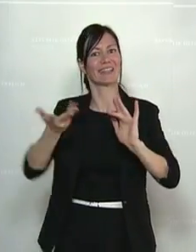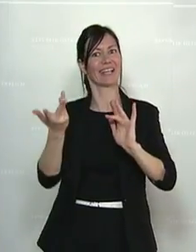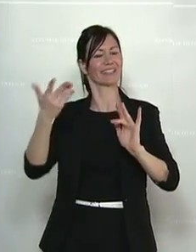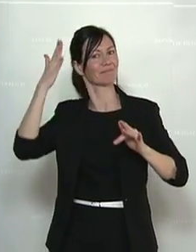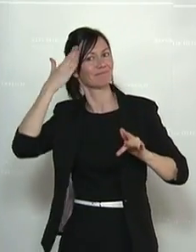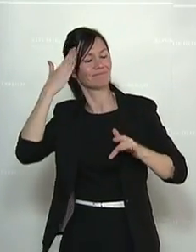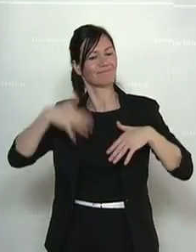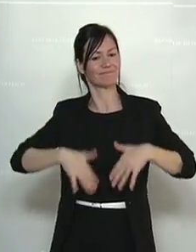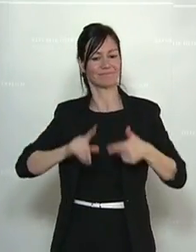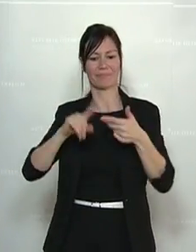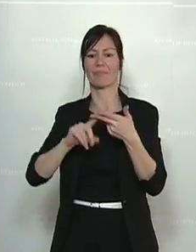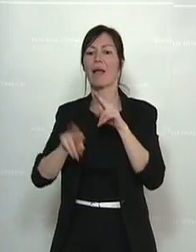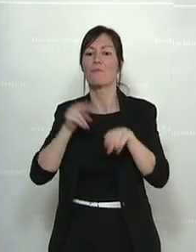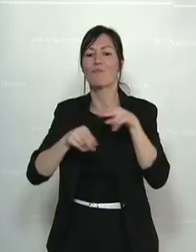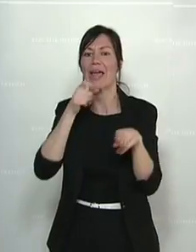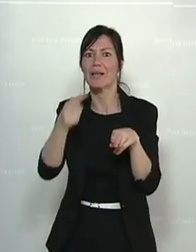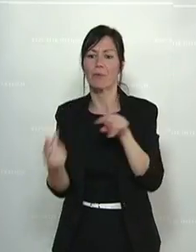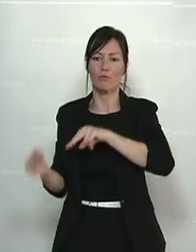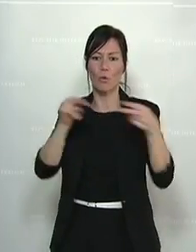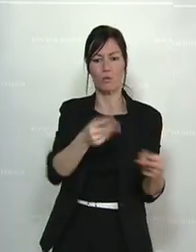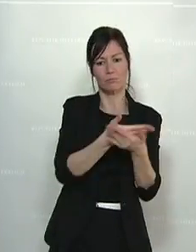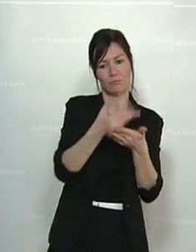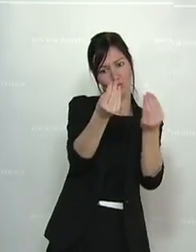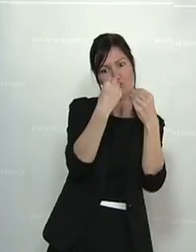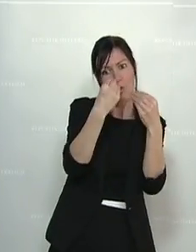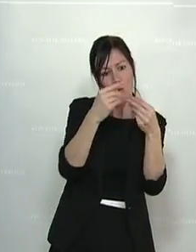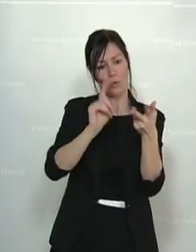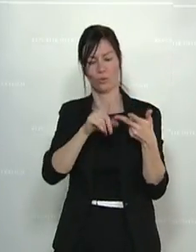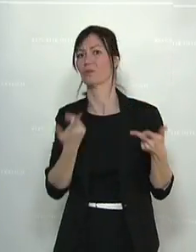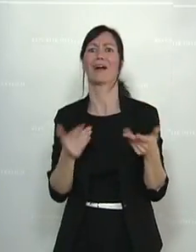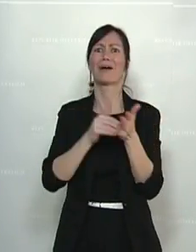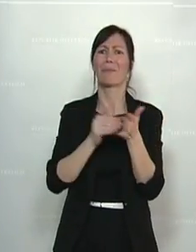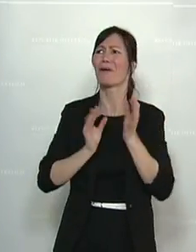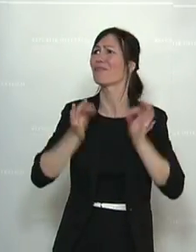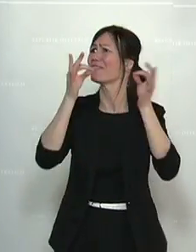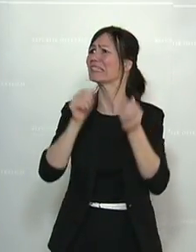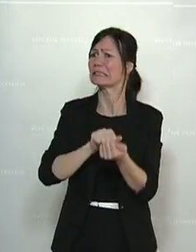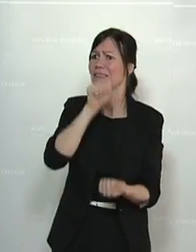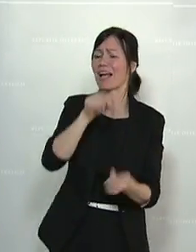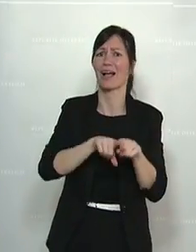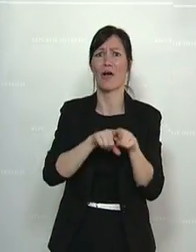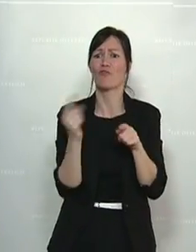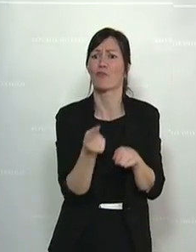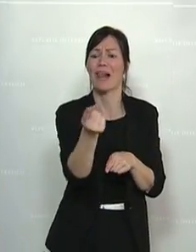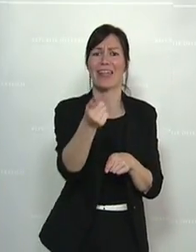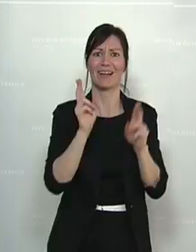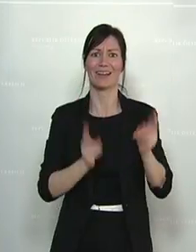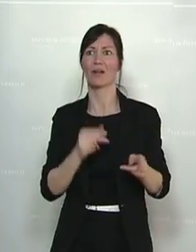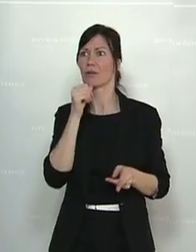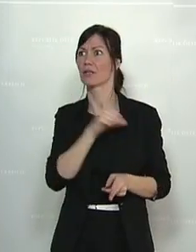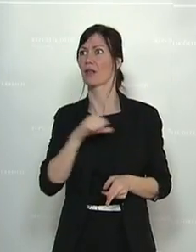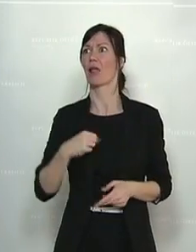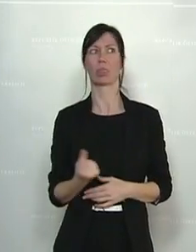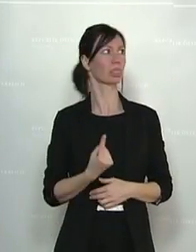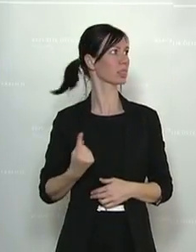eine berufliche Absicherung, dass die Qualifikation über längere Zeit möglich ist und man nicht sozial im Regen